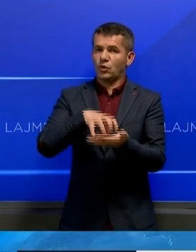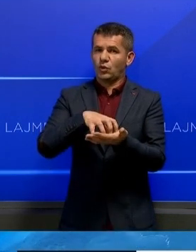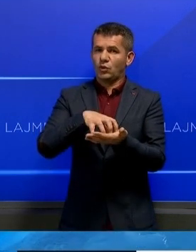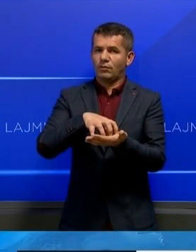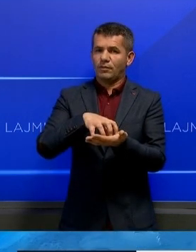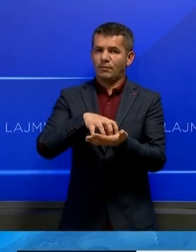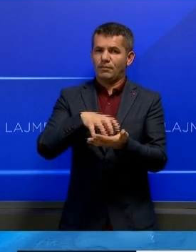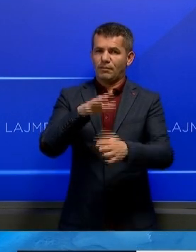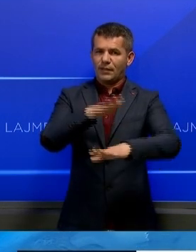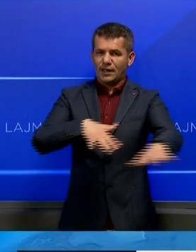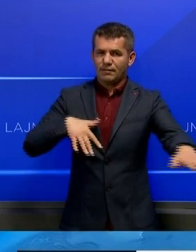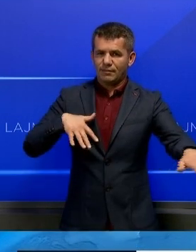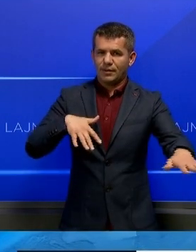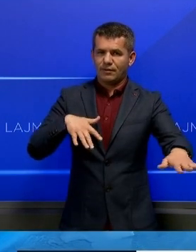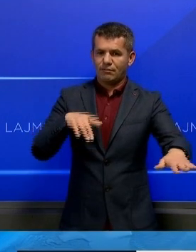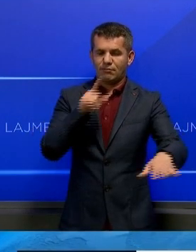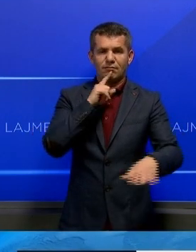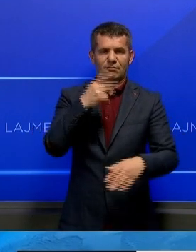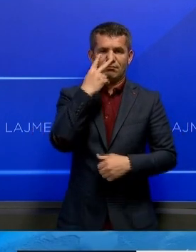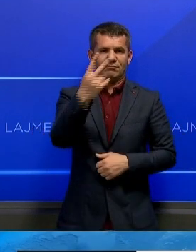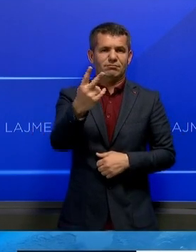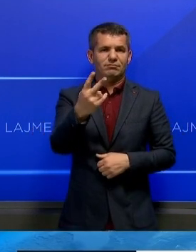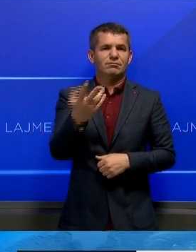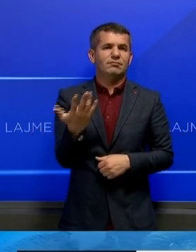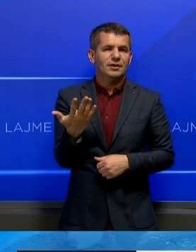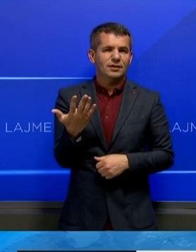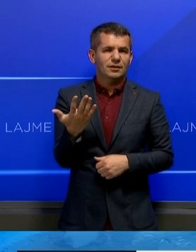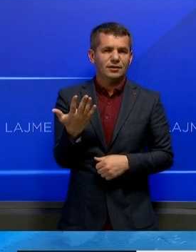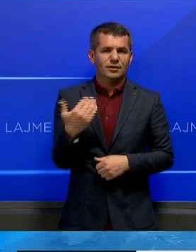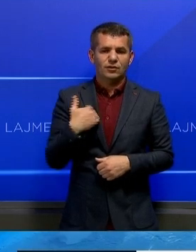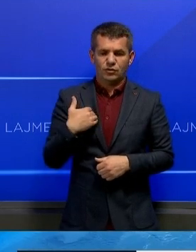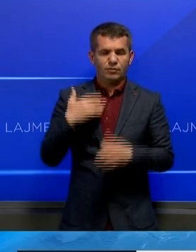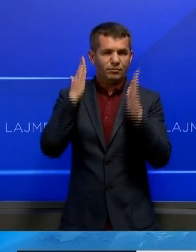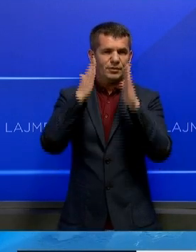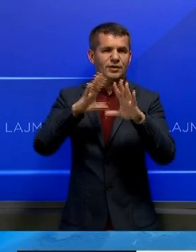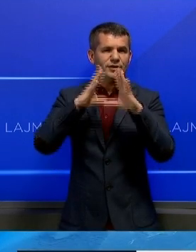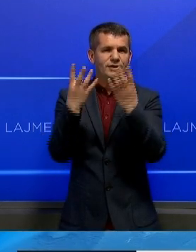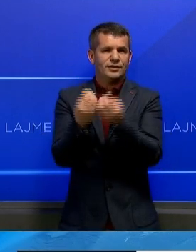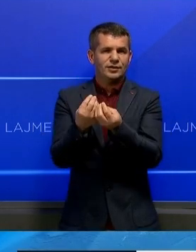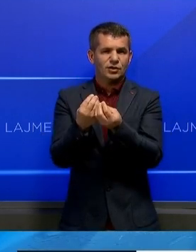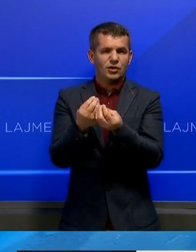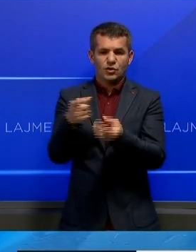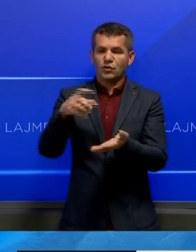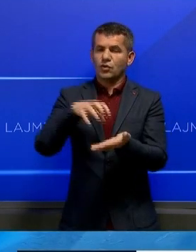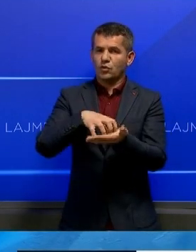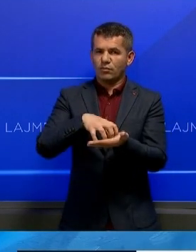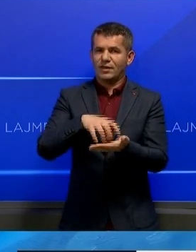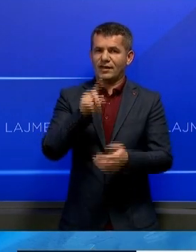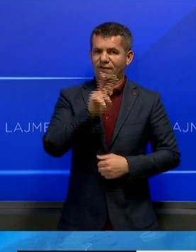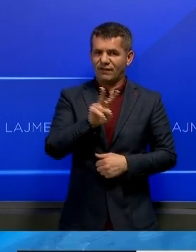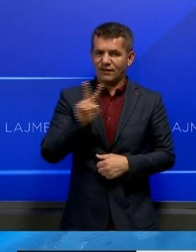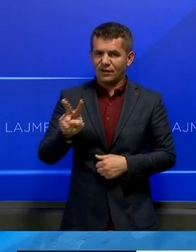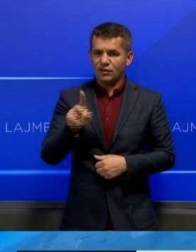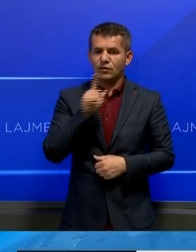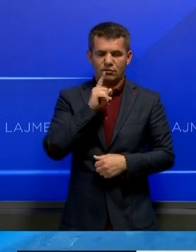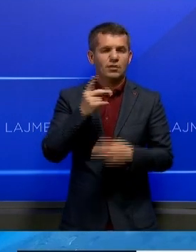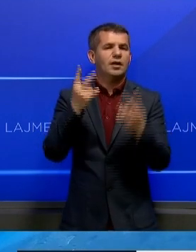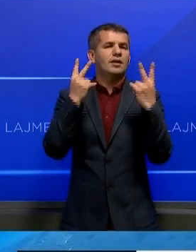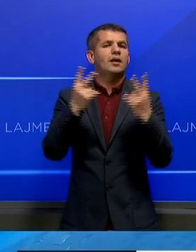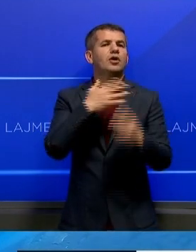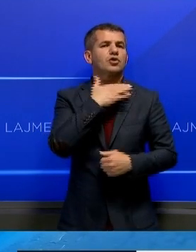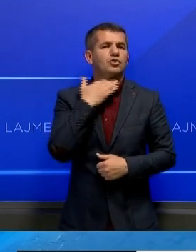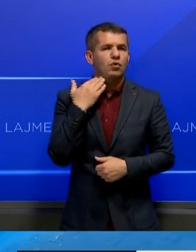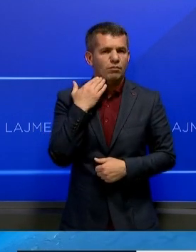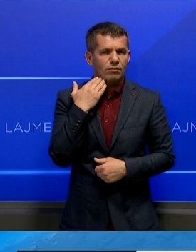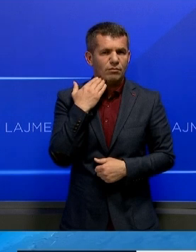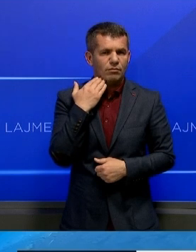që është përbalmeje, sepse besojim që edhe roli grupit parlamentar të vetëvendosjes është jarëzakonisht i rëndësishëm në